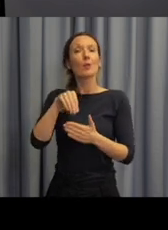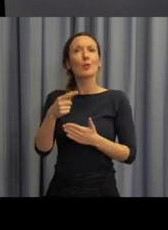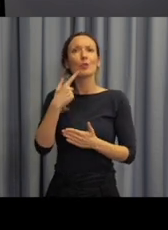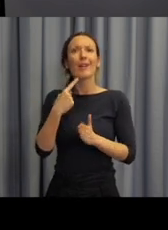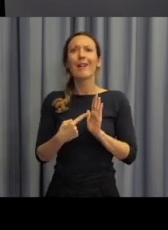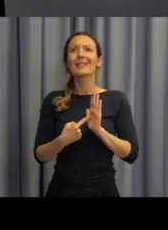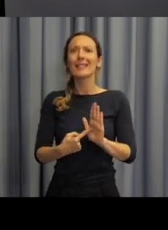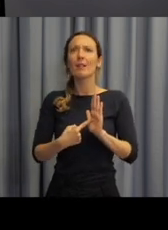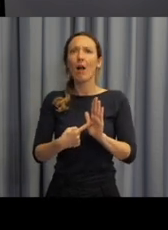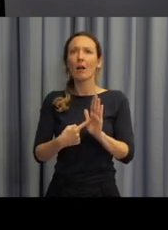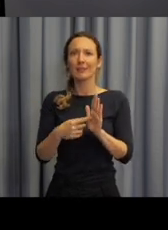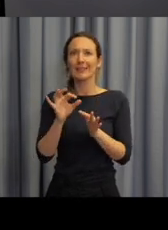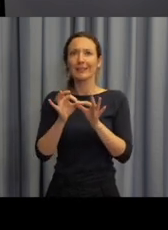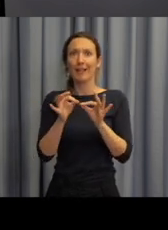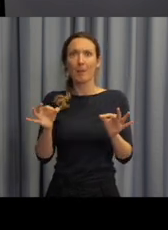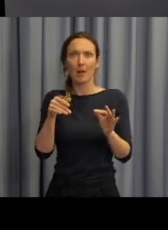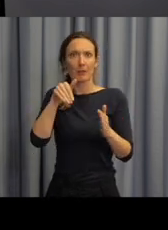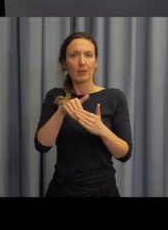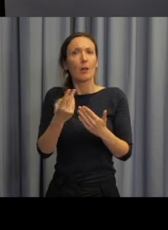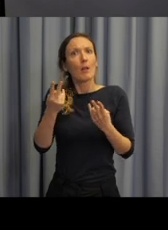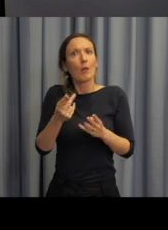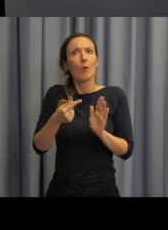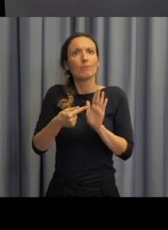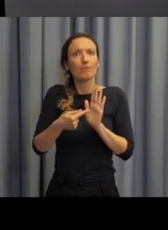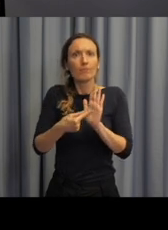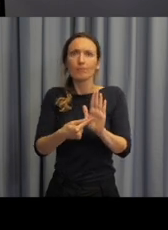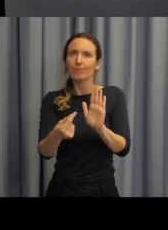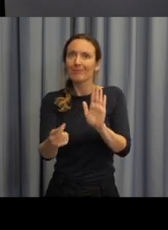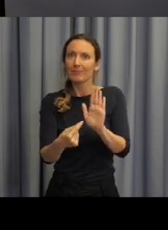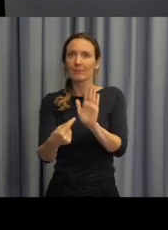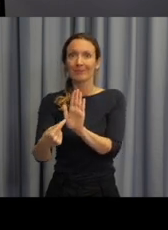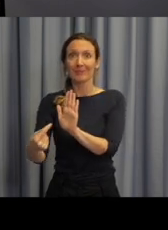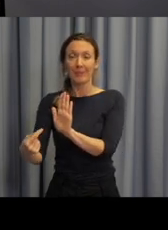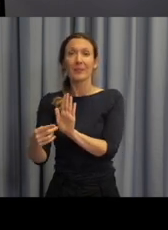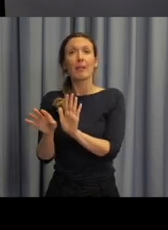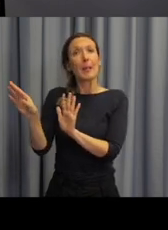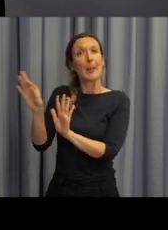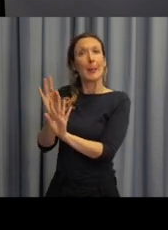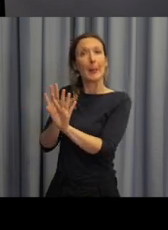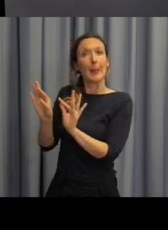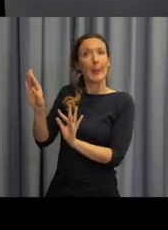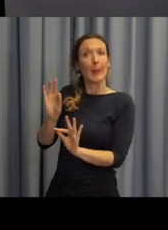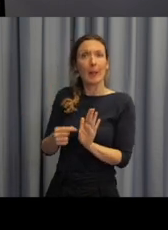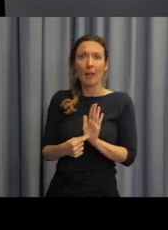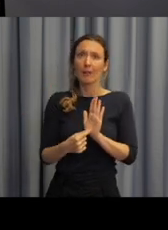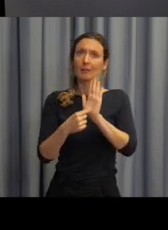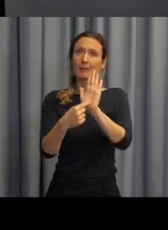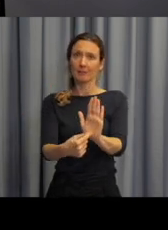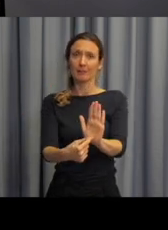mluvila před chviličkou. Vy vlastně prezentujeme určité gramatické jevy pomocí